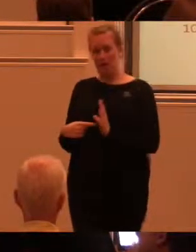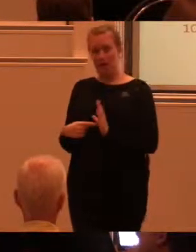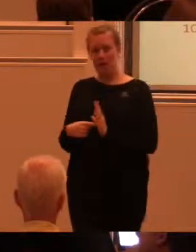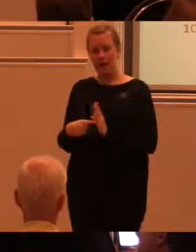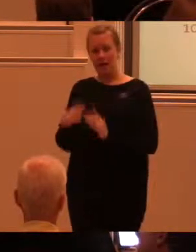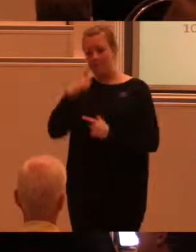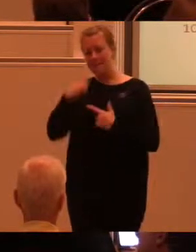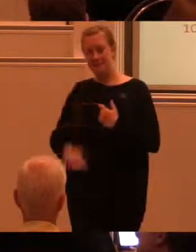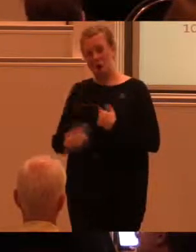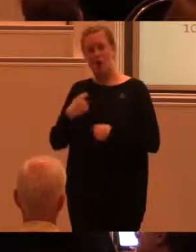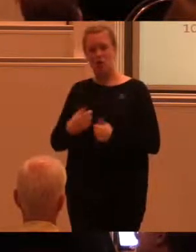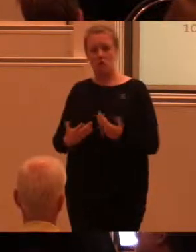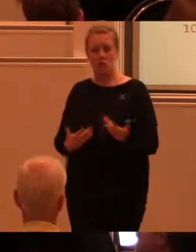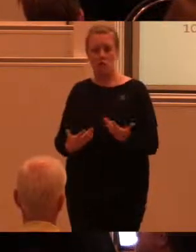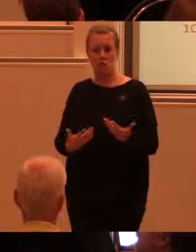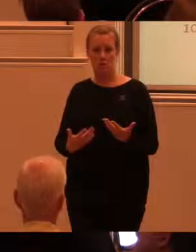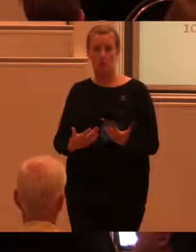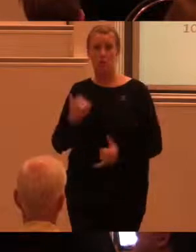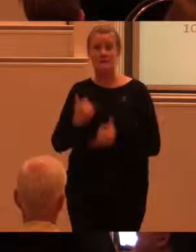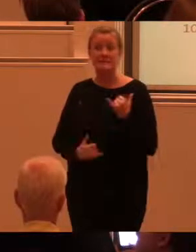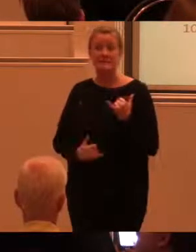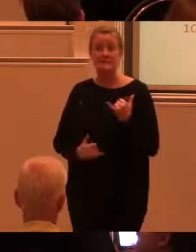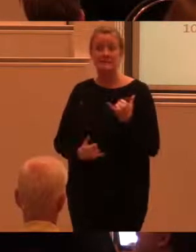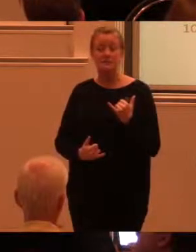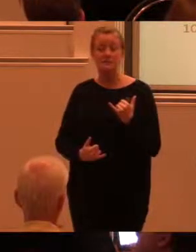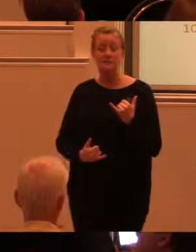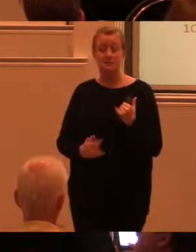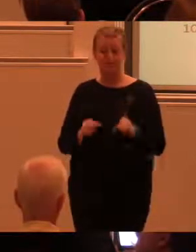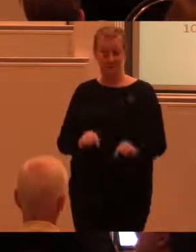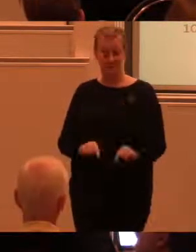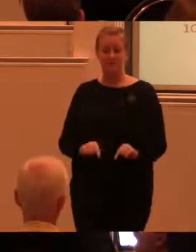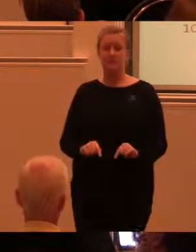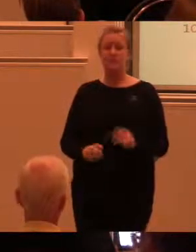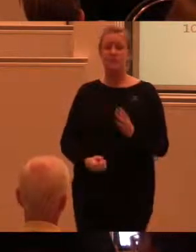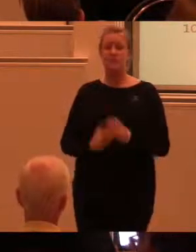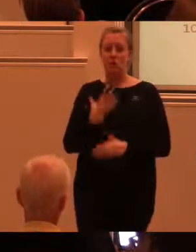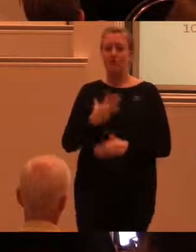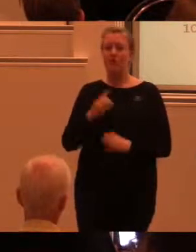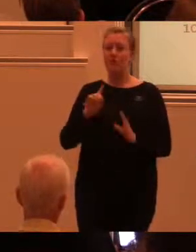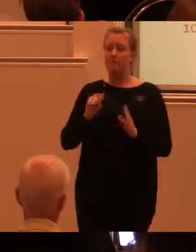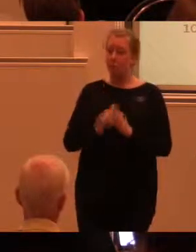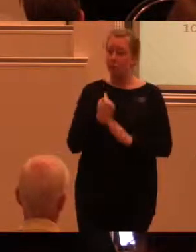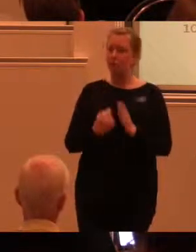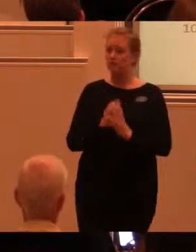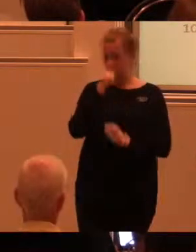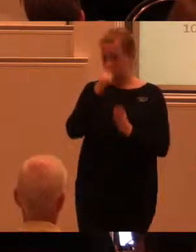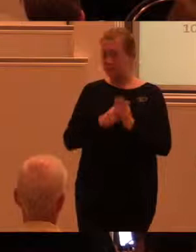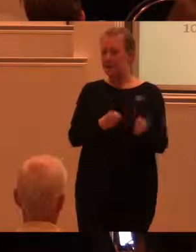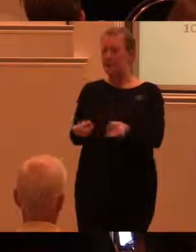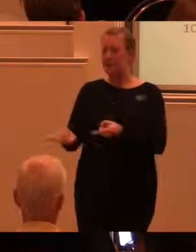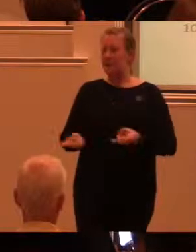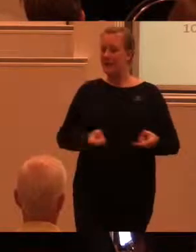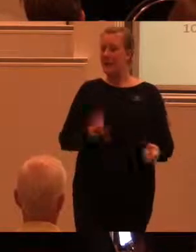och sist men inte minst det här ska skapa förutsättningar för en likvärdig användning. Det vill säga människor ska inte